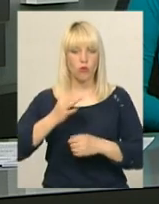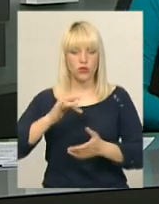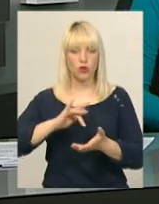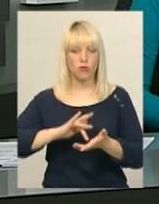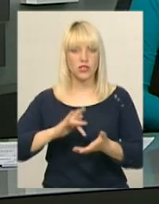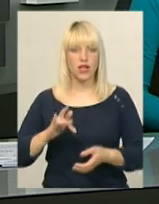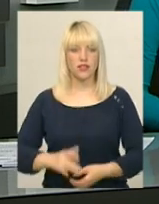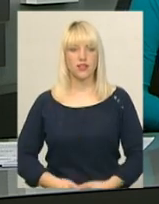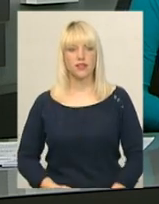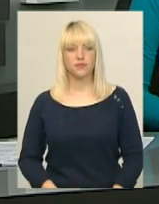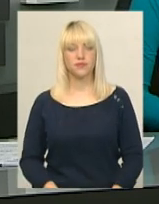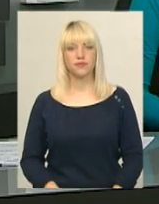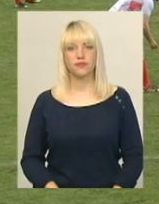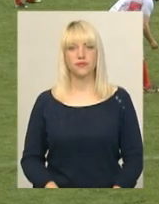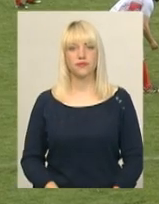побувала і наша Надія Драганчук.